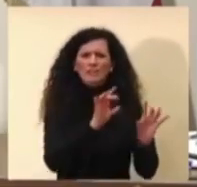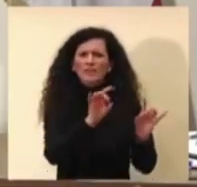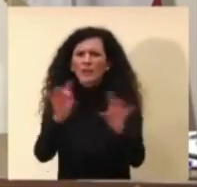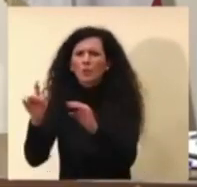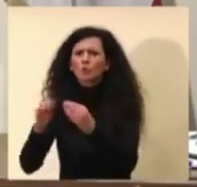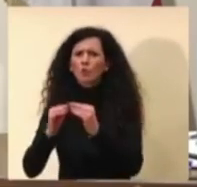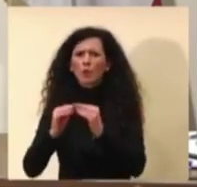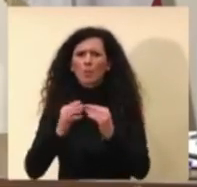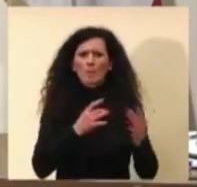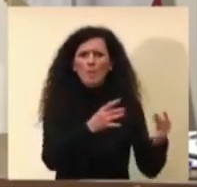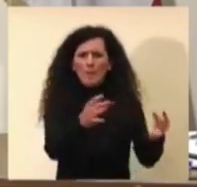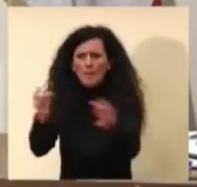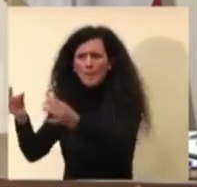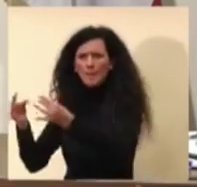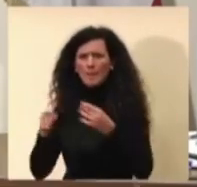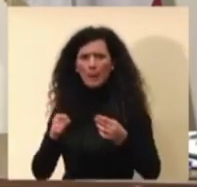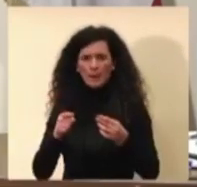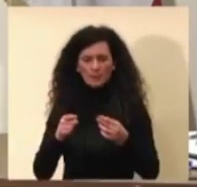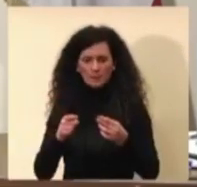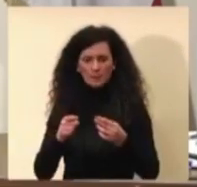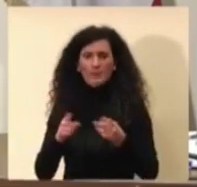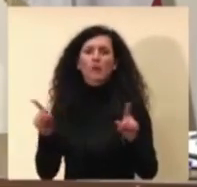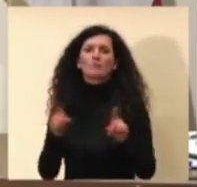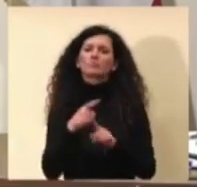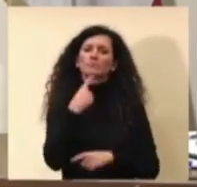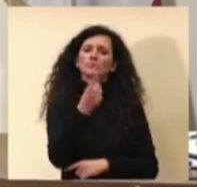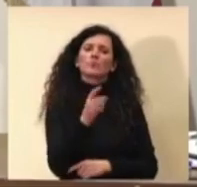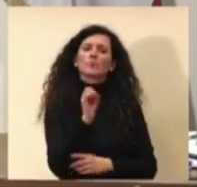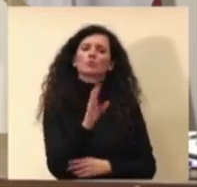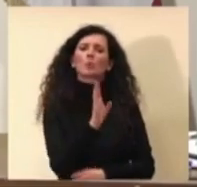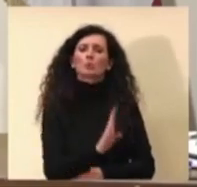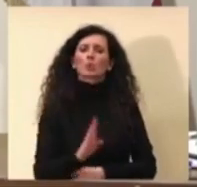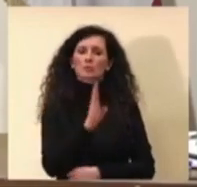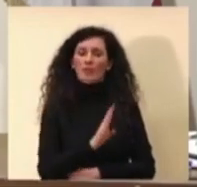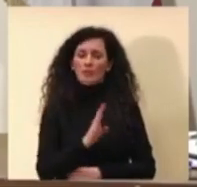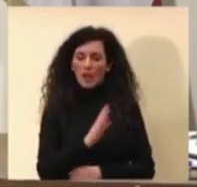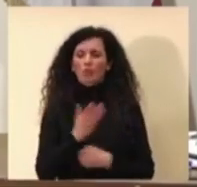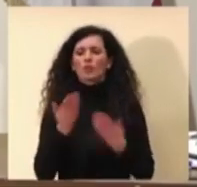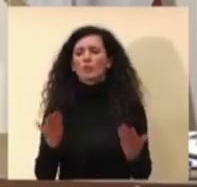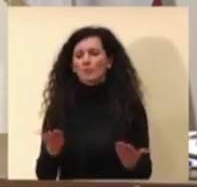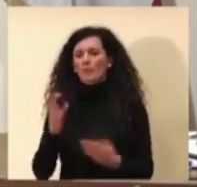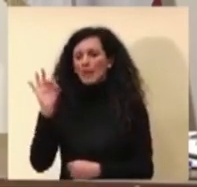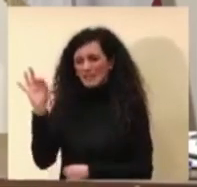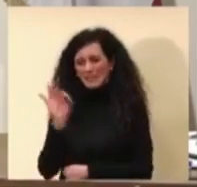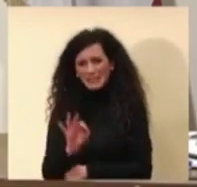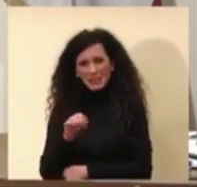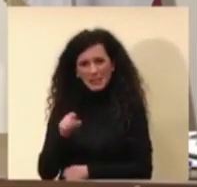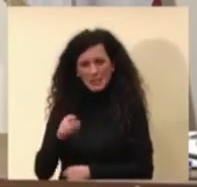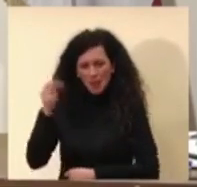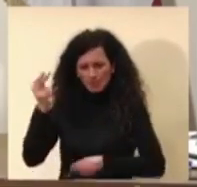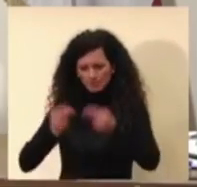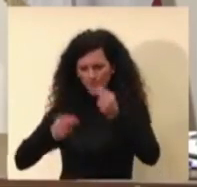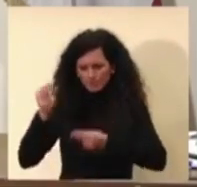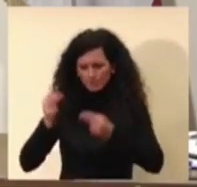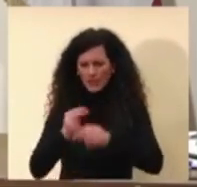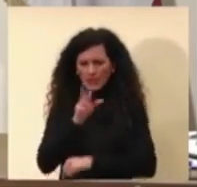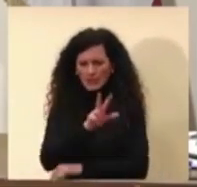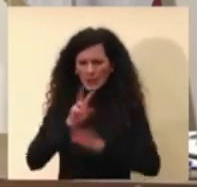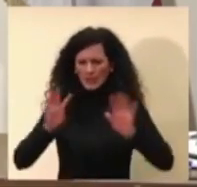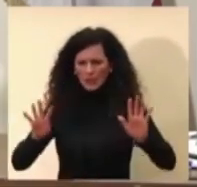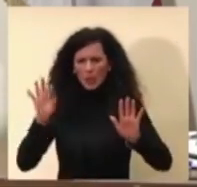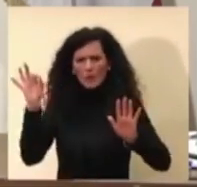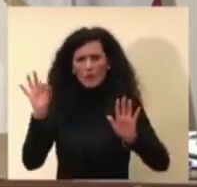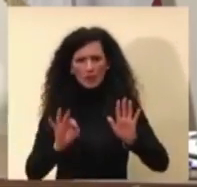appunto come diceva il professor Brusaferro che si visto che si stima che sia il 39%